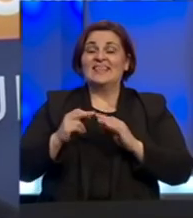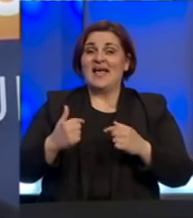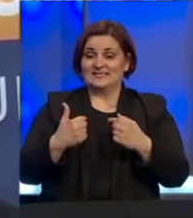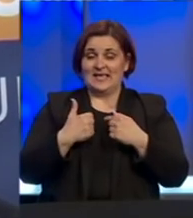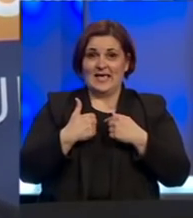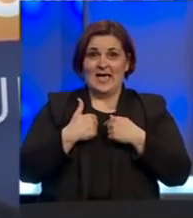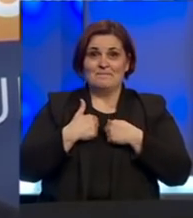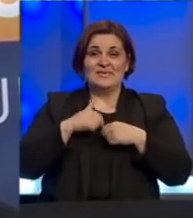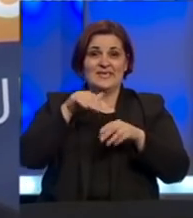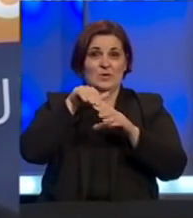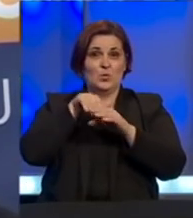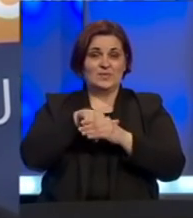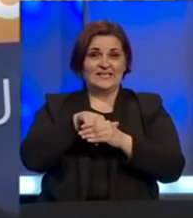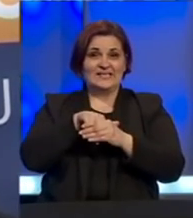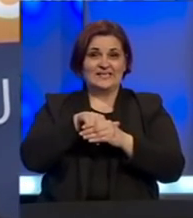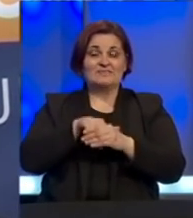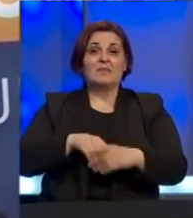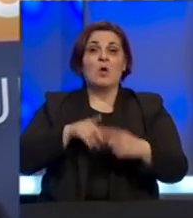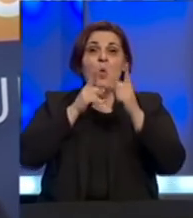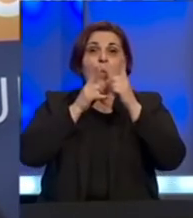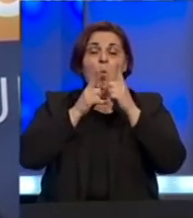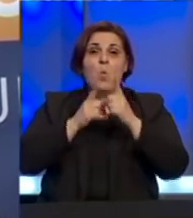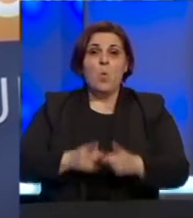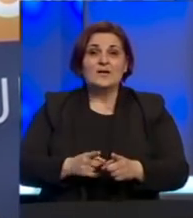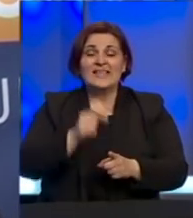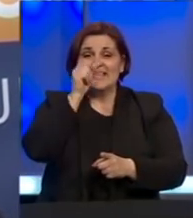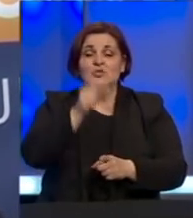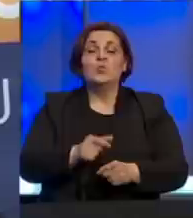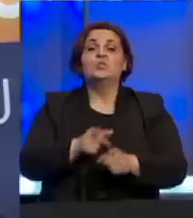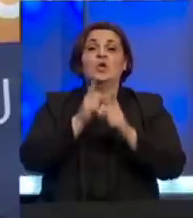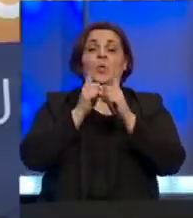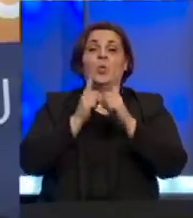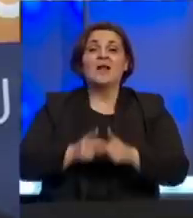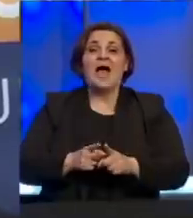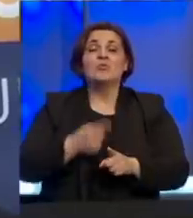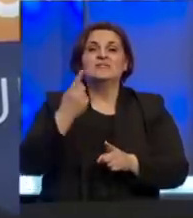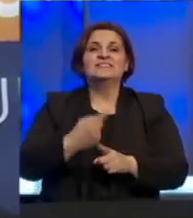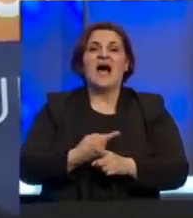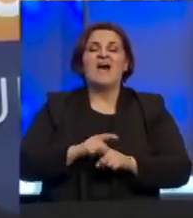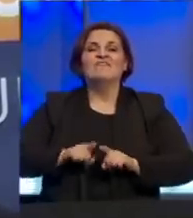zapravo nalazimo u ratu, da se ljudi nalaze u ratu sa virusom.